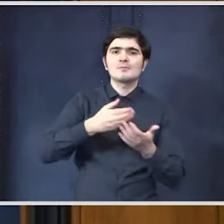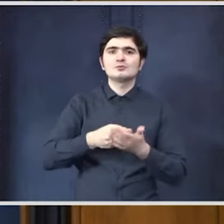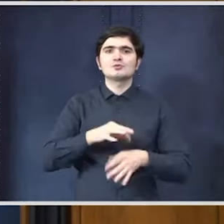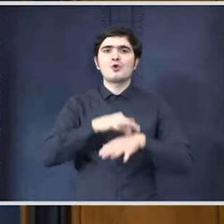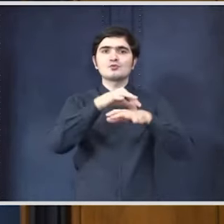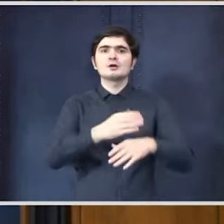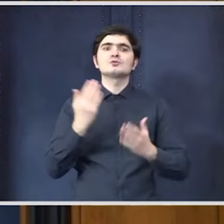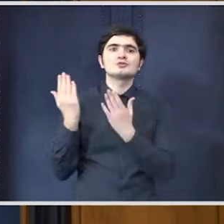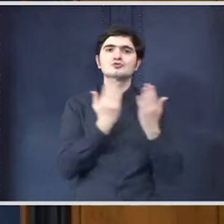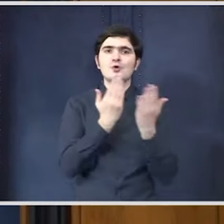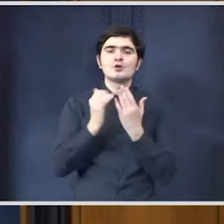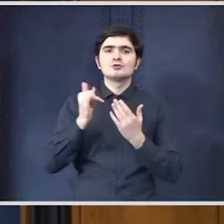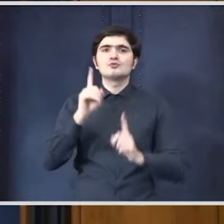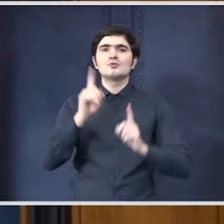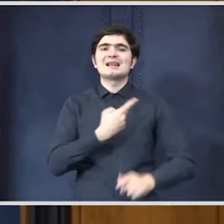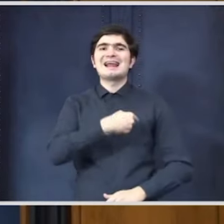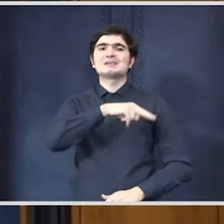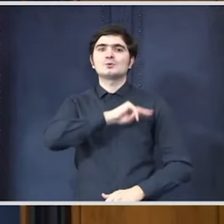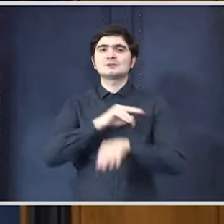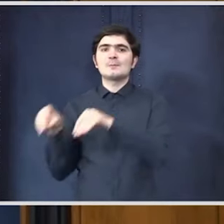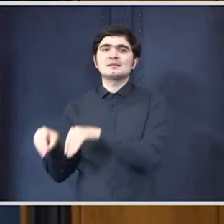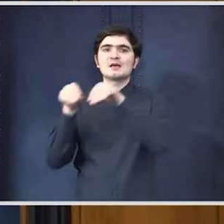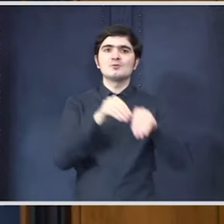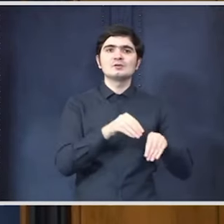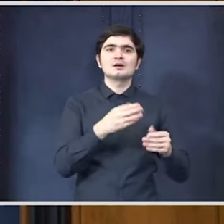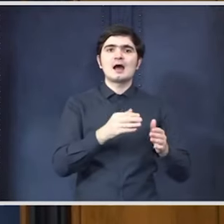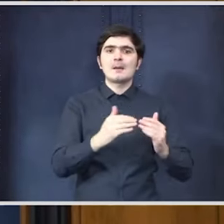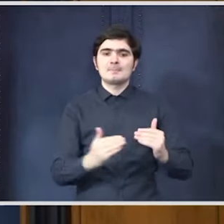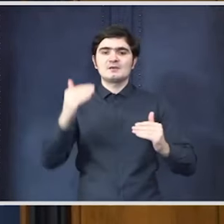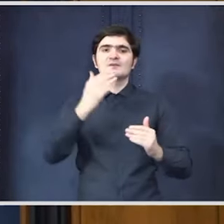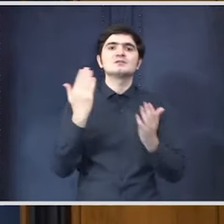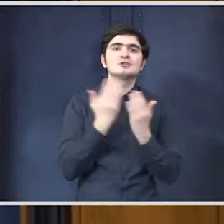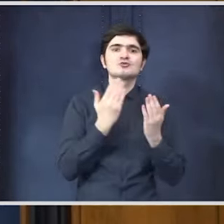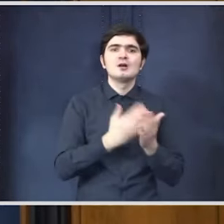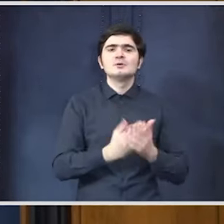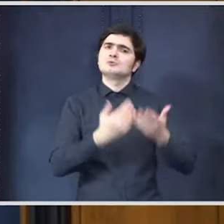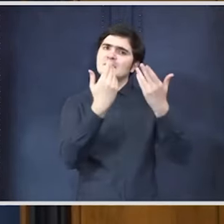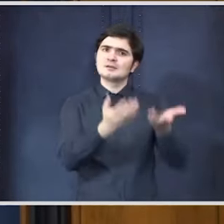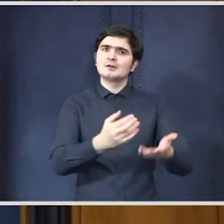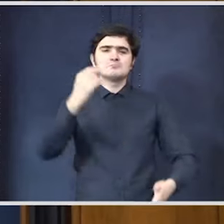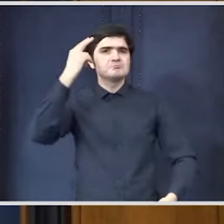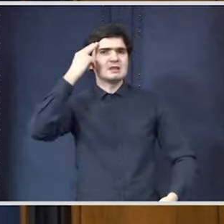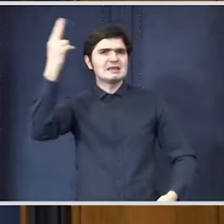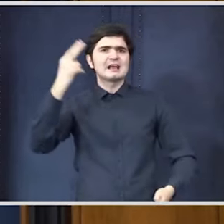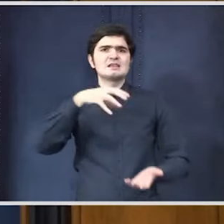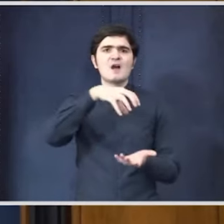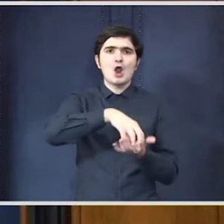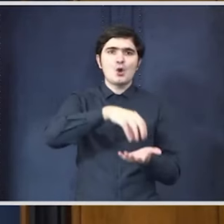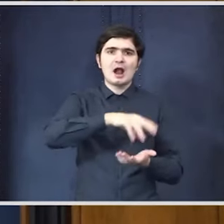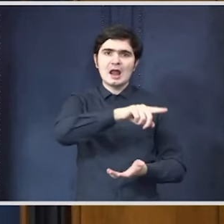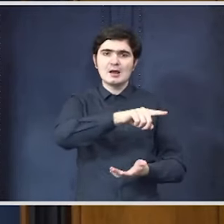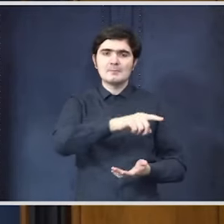atribuții mutate spre nivelul școlilor, astfel încât să putem să lăsăm inițiativa locală să